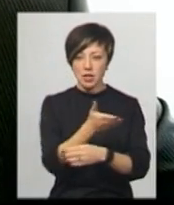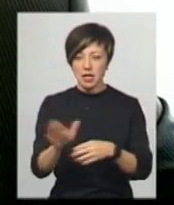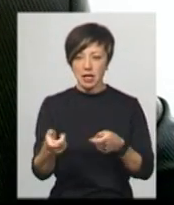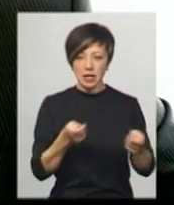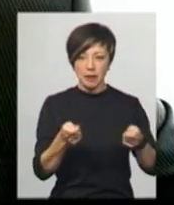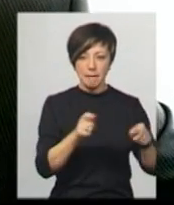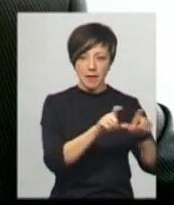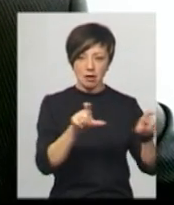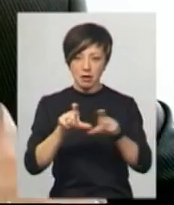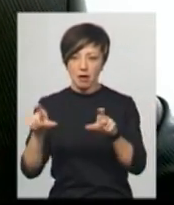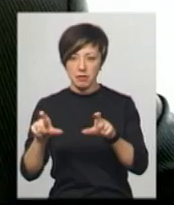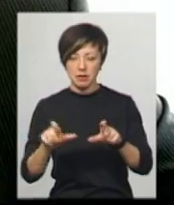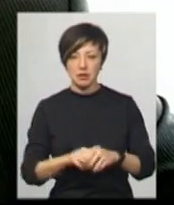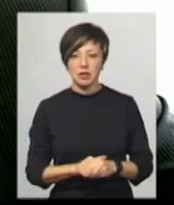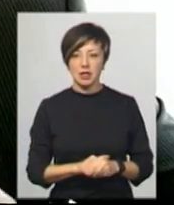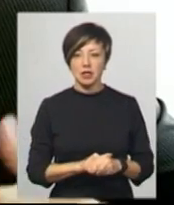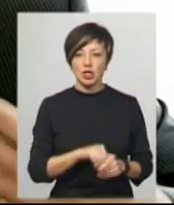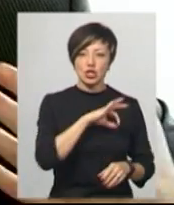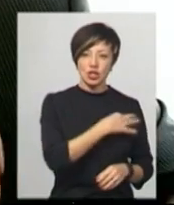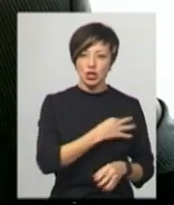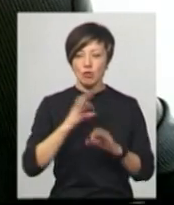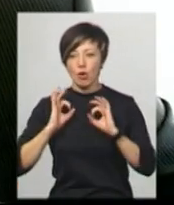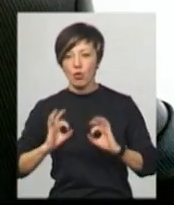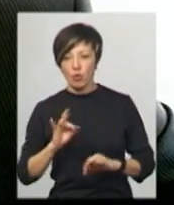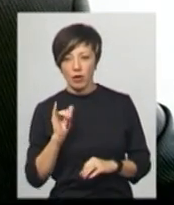слідчих і прокурорів.